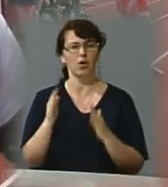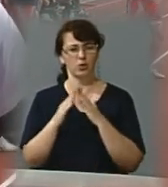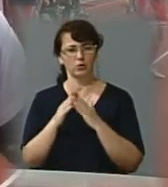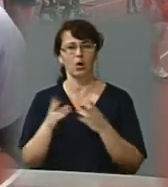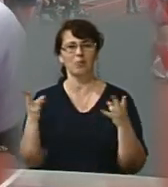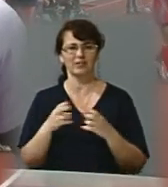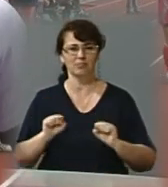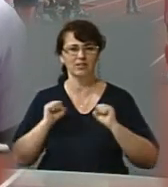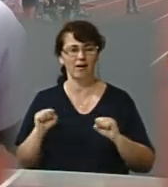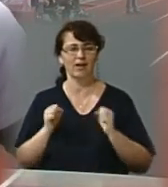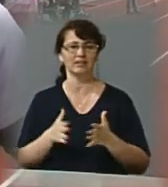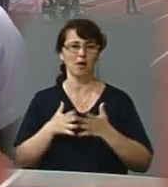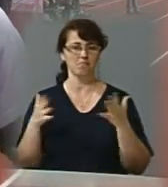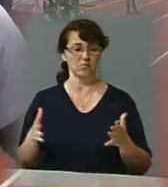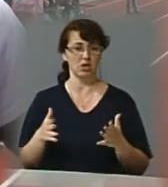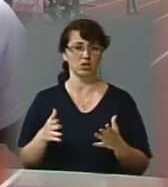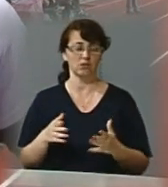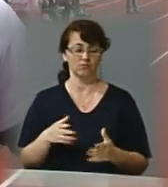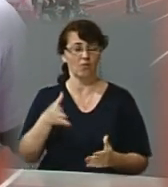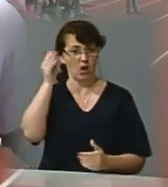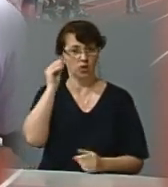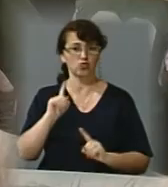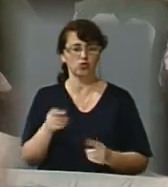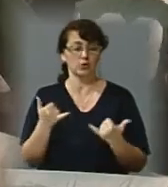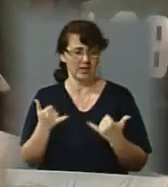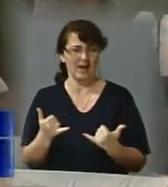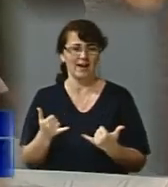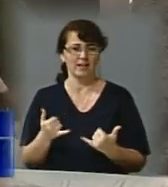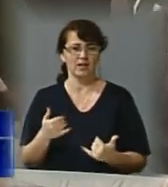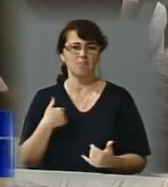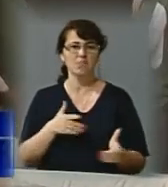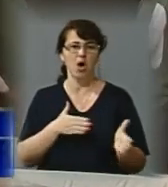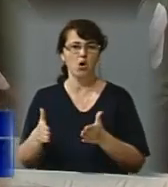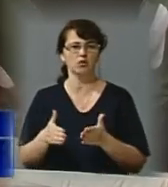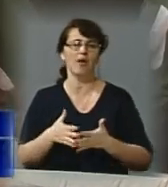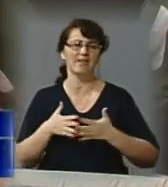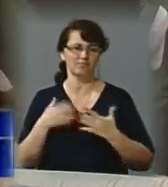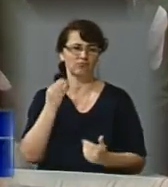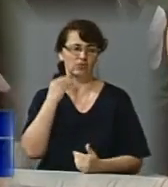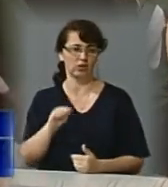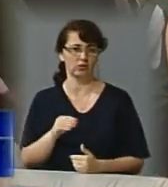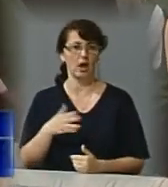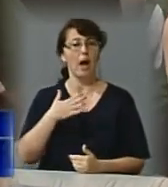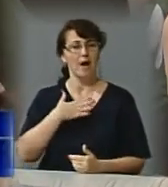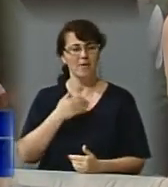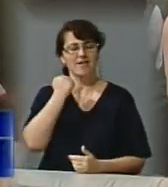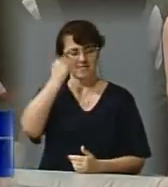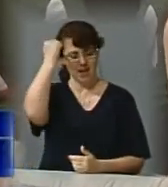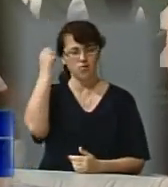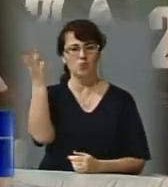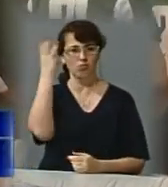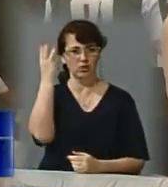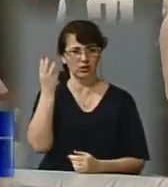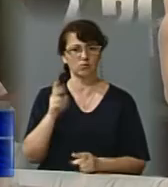старатися якомога більше. При тому, що на даний момент ми готові краще за них. Хлопці викликалися на всі 100%. Дякую Хмельницькому, що в нас прийняли.